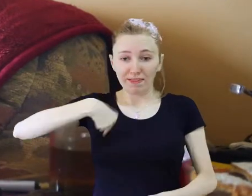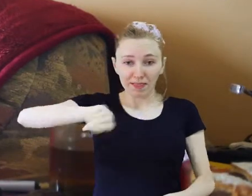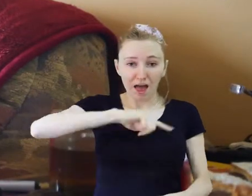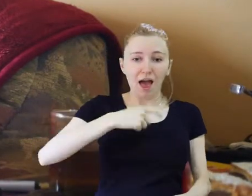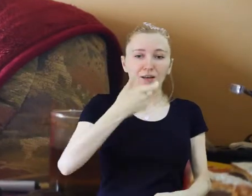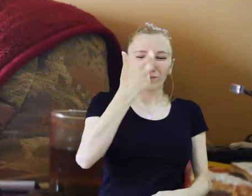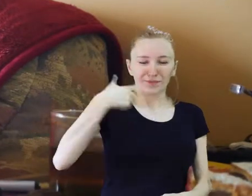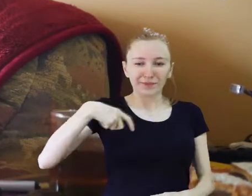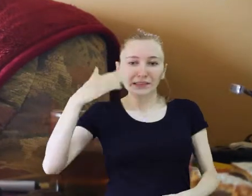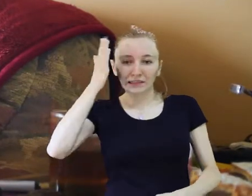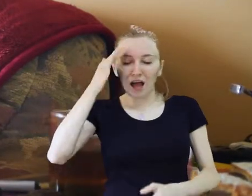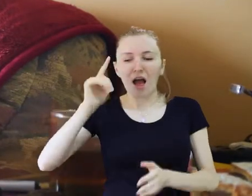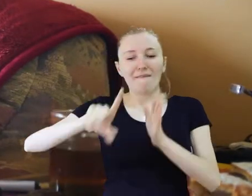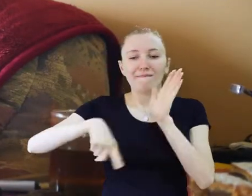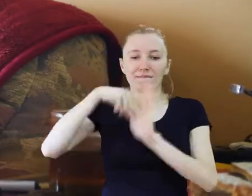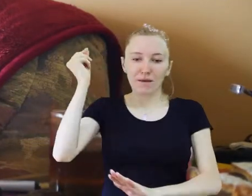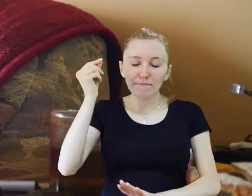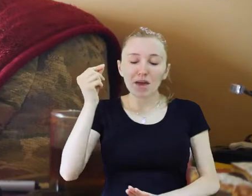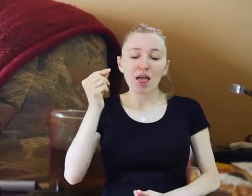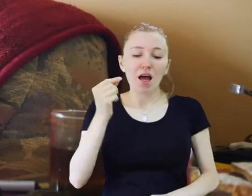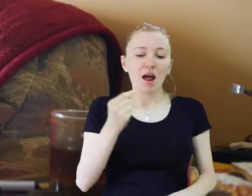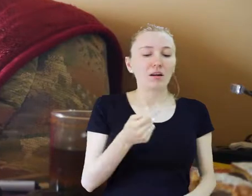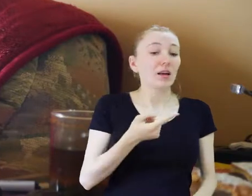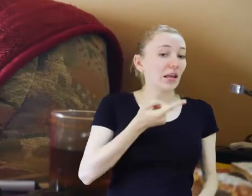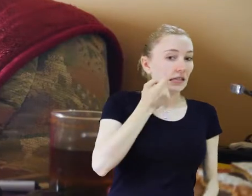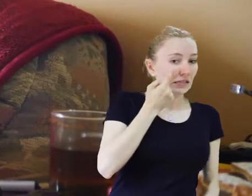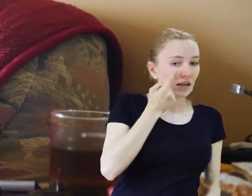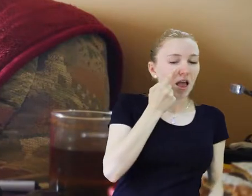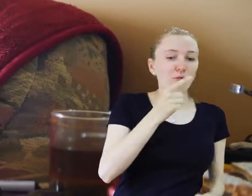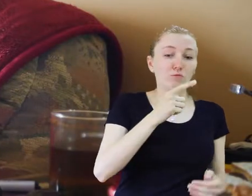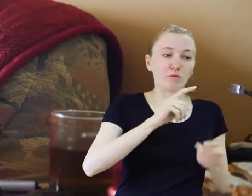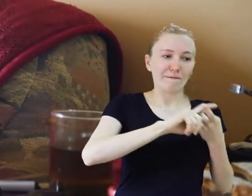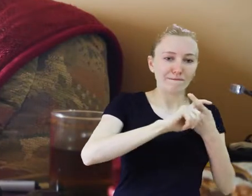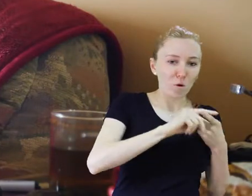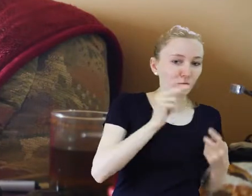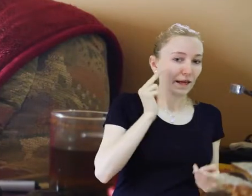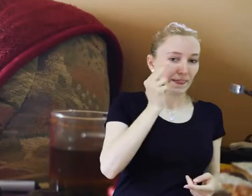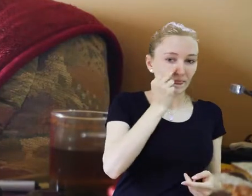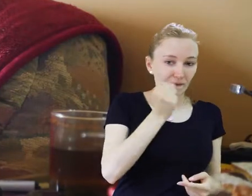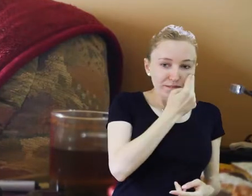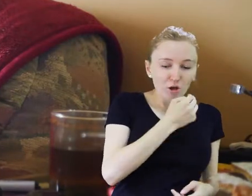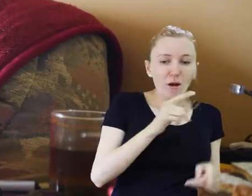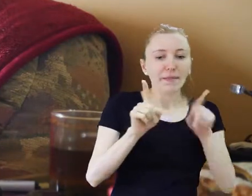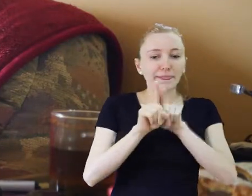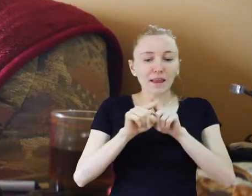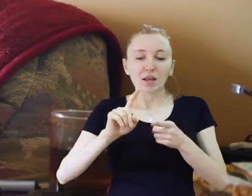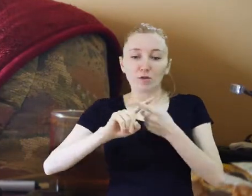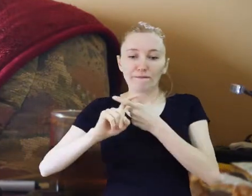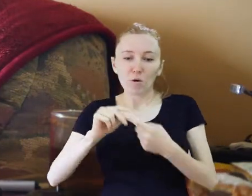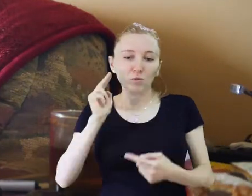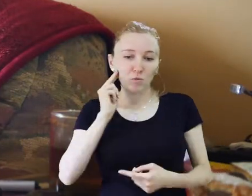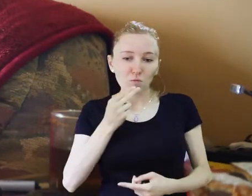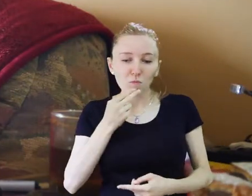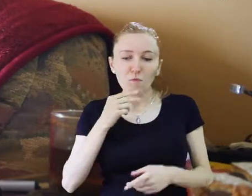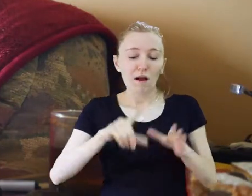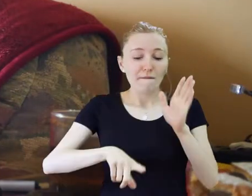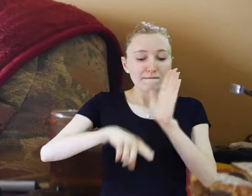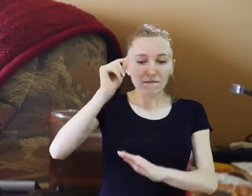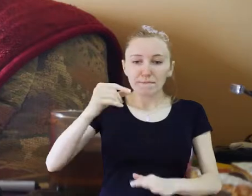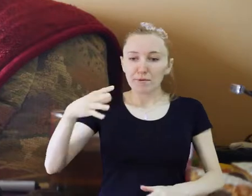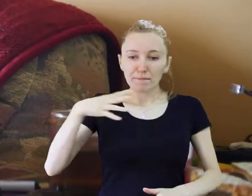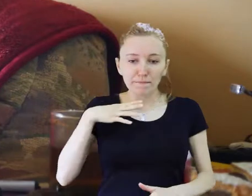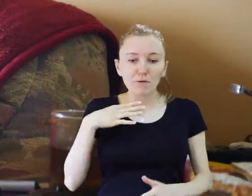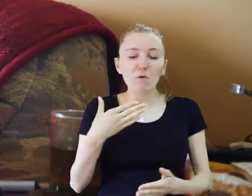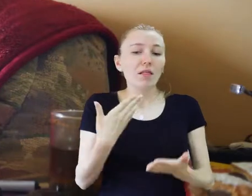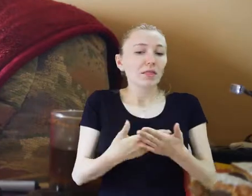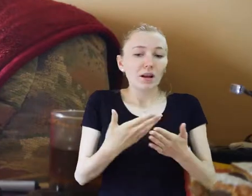niepełnosprawnych i urzędnicy nas sobie, jak kogo znali, to sobie dobierali. I najczęściej to